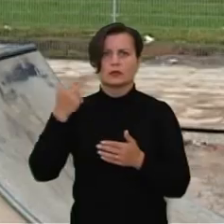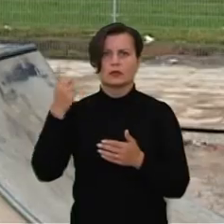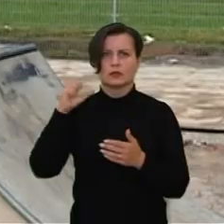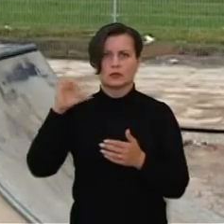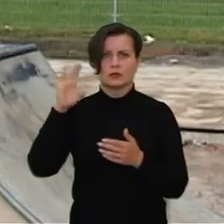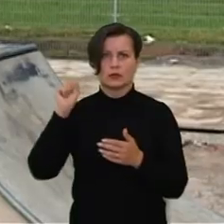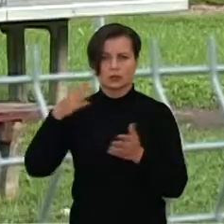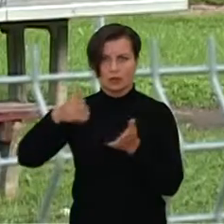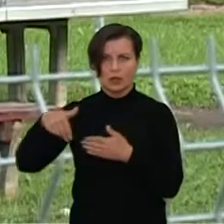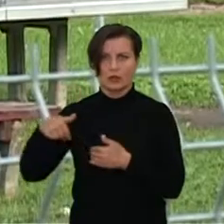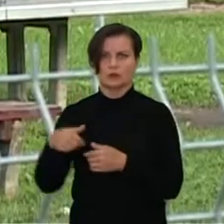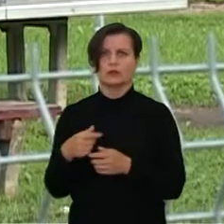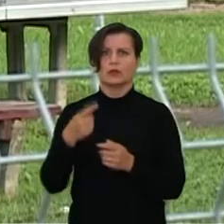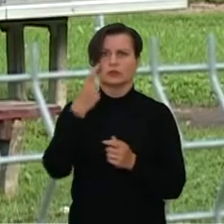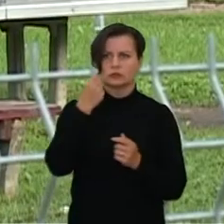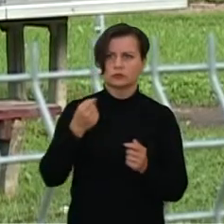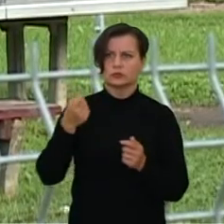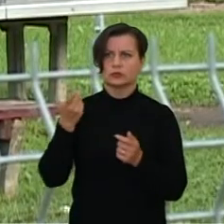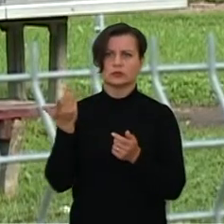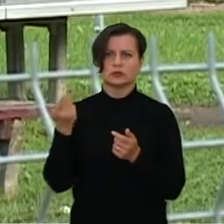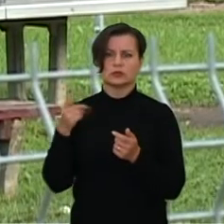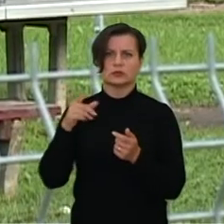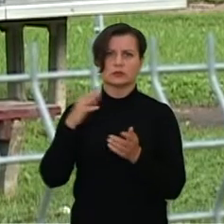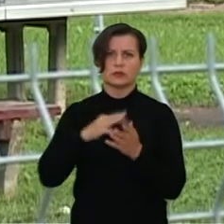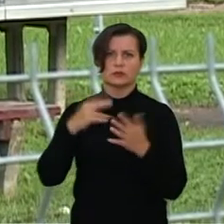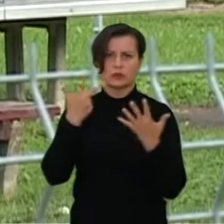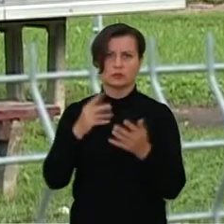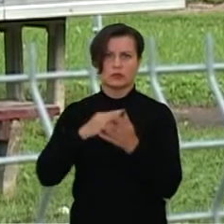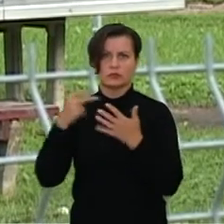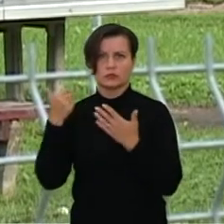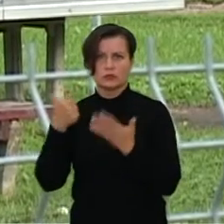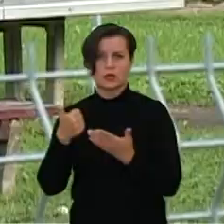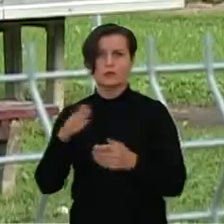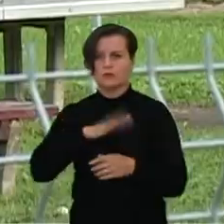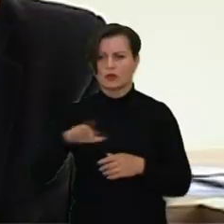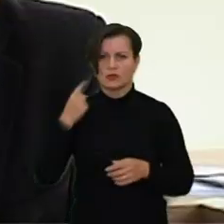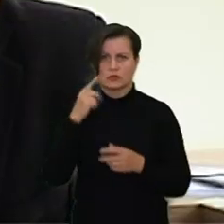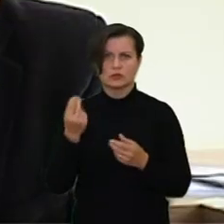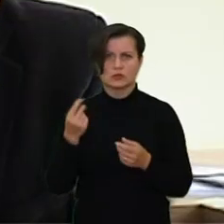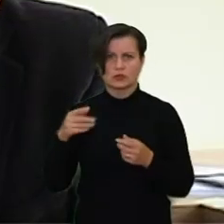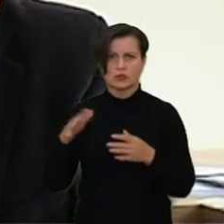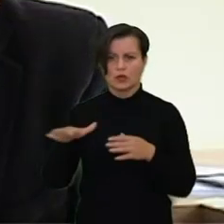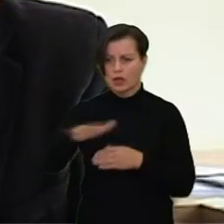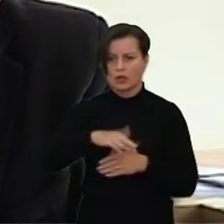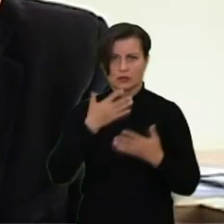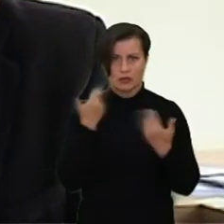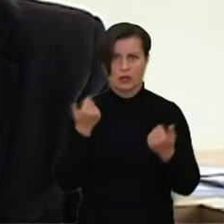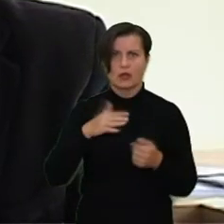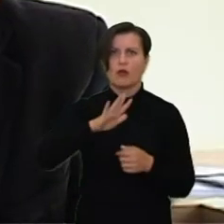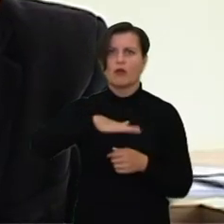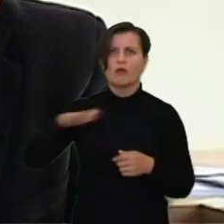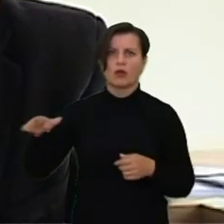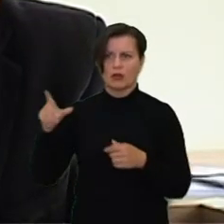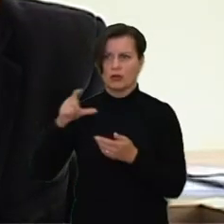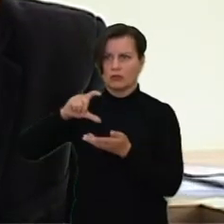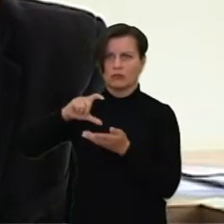Basanavičio šimtinis, 98, 96, nėra vaikams ten žaidimo aikštelis, o vaikų iš tikrųjų tose daugia